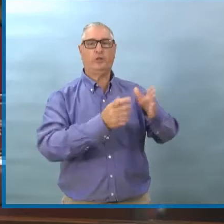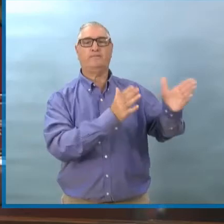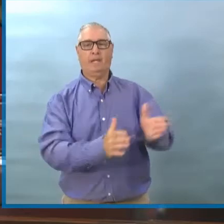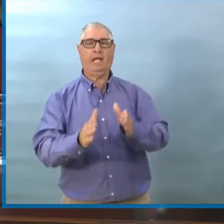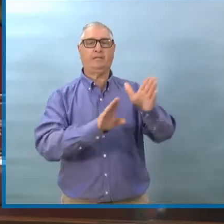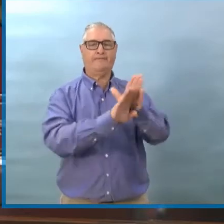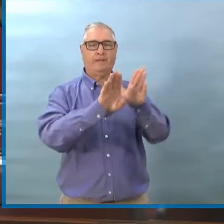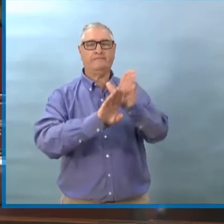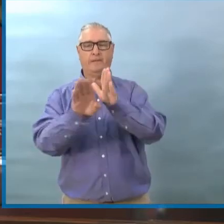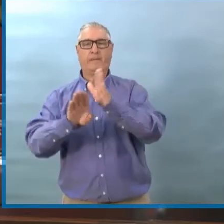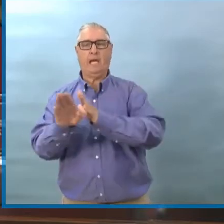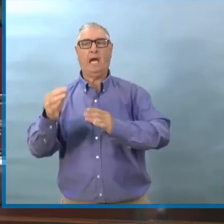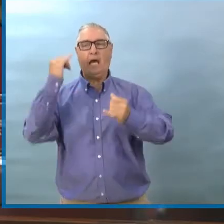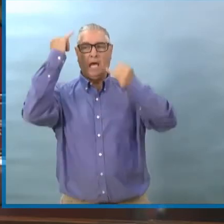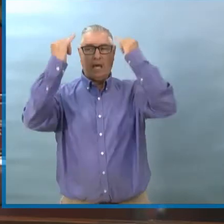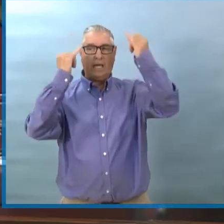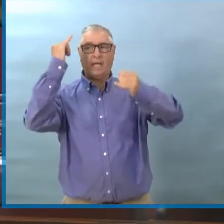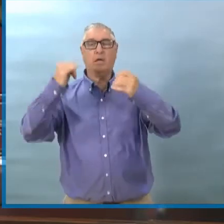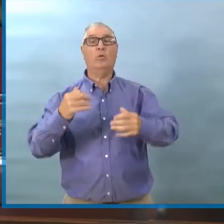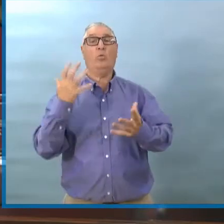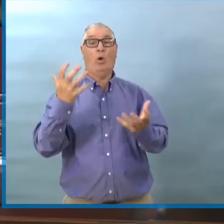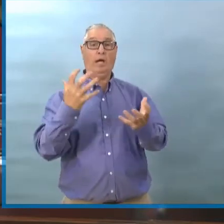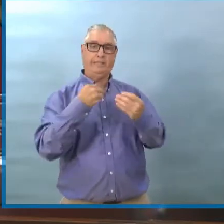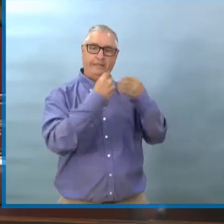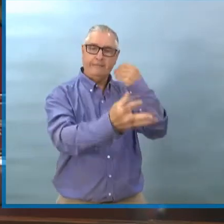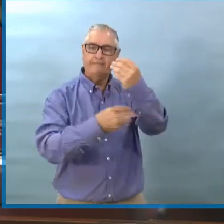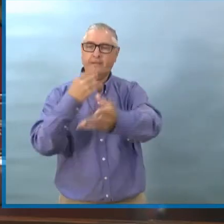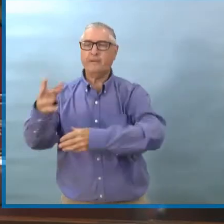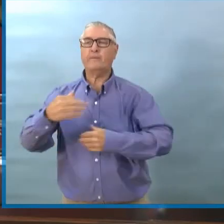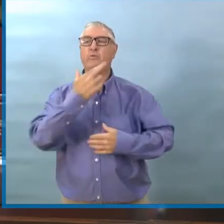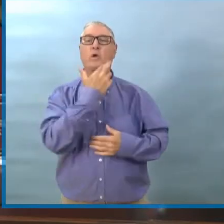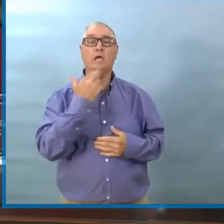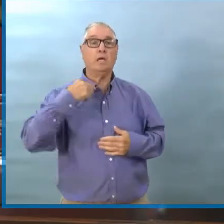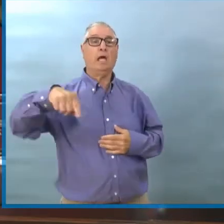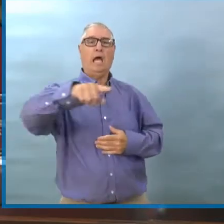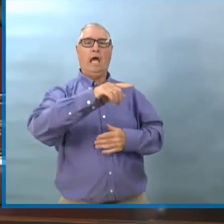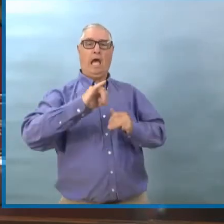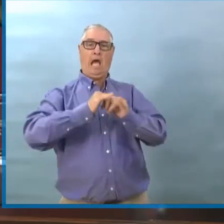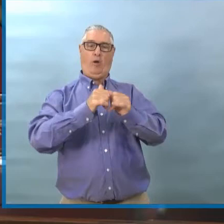effectivement augmenter la capacité des restaurants. pense que c'est sécuritaire de faire ça.